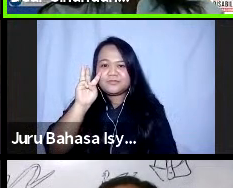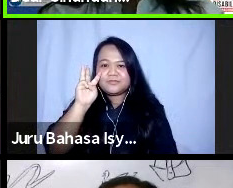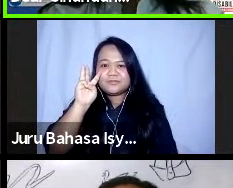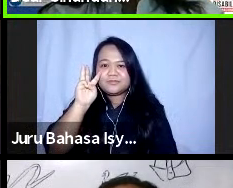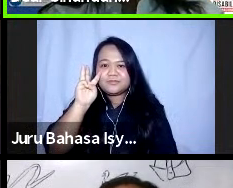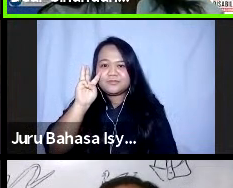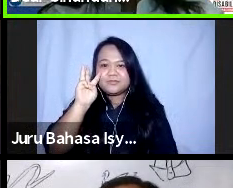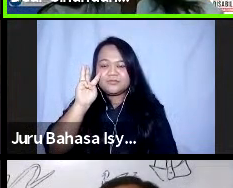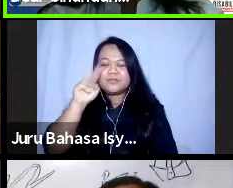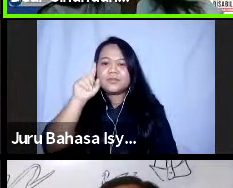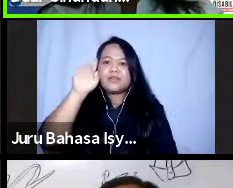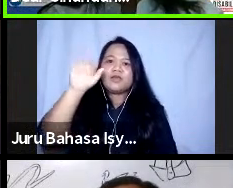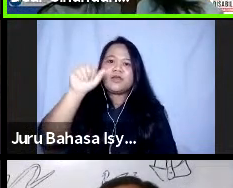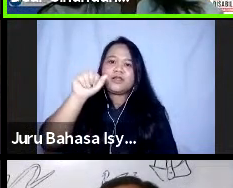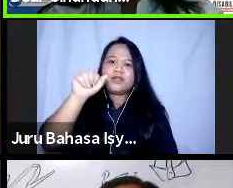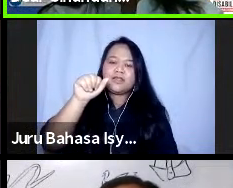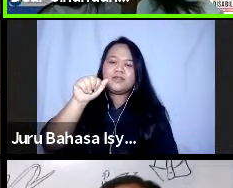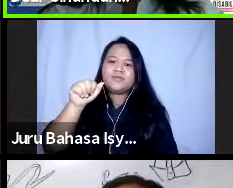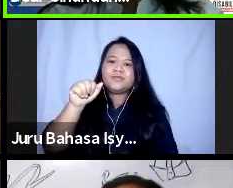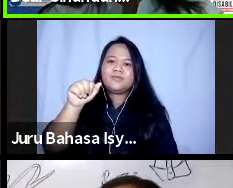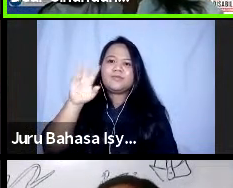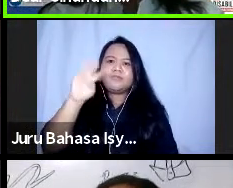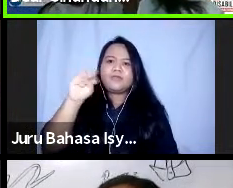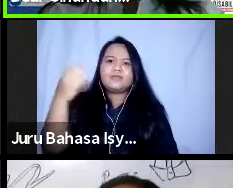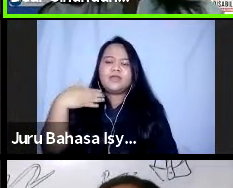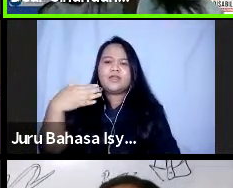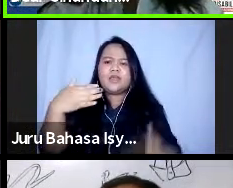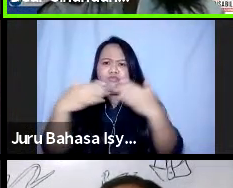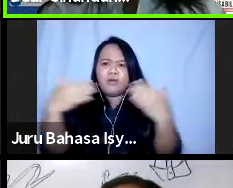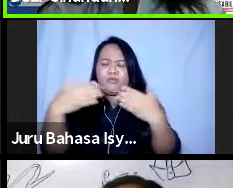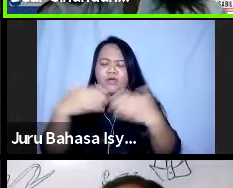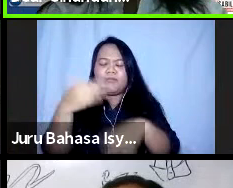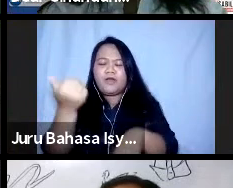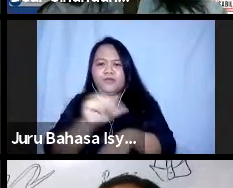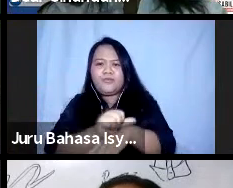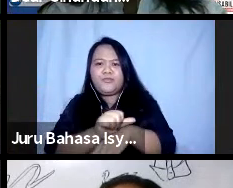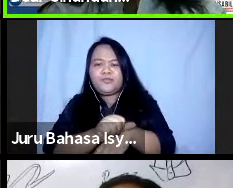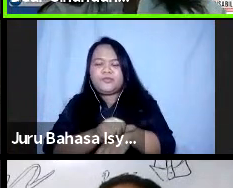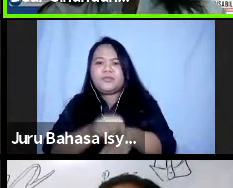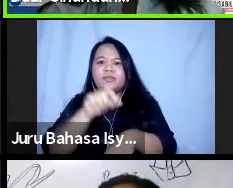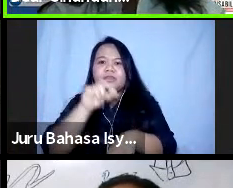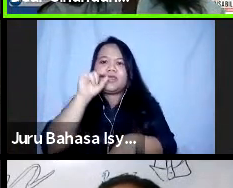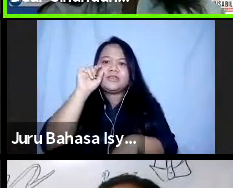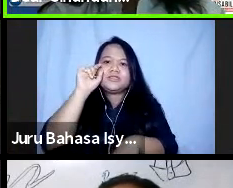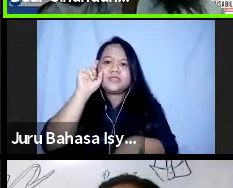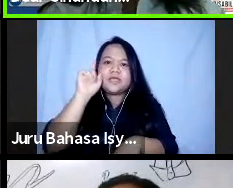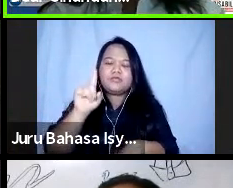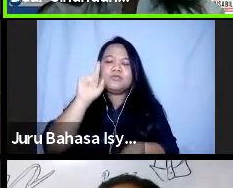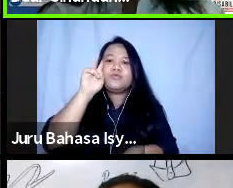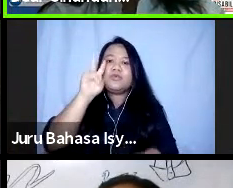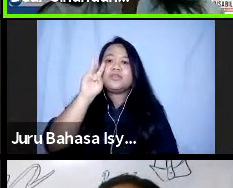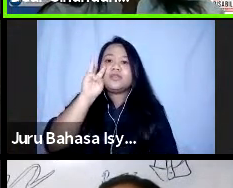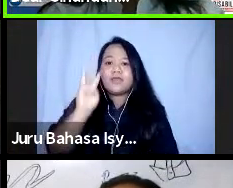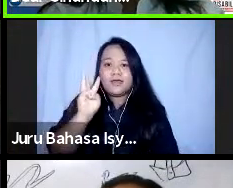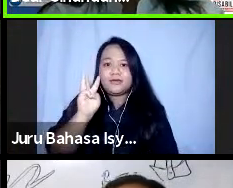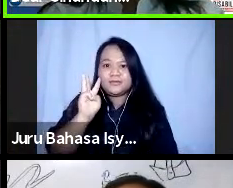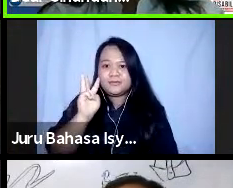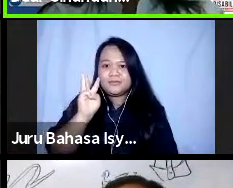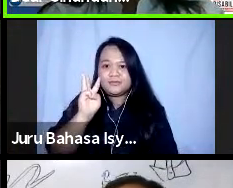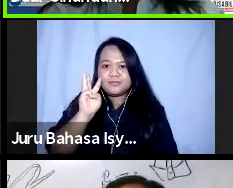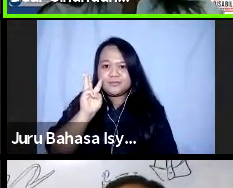Sekali Lagi Masih Ada Yang Baru Membuka Buka Oke Sekali Lagi Satu Dua Tiga